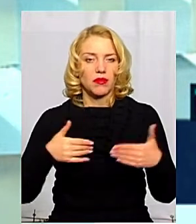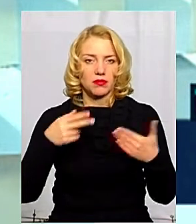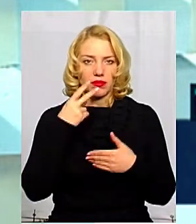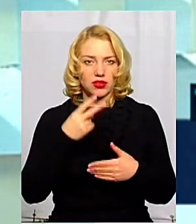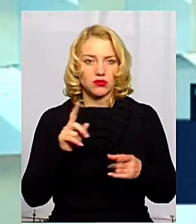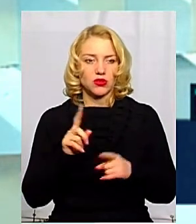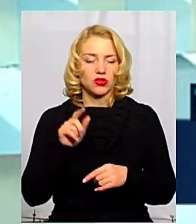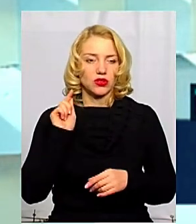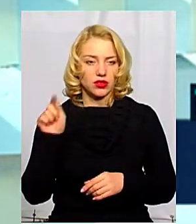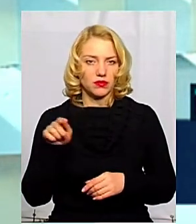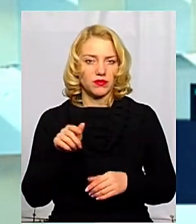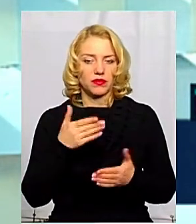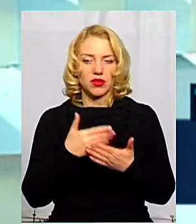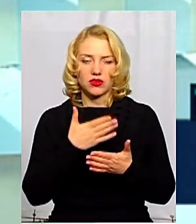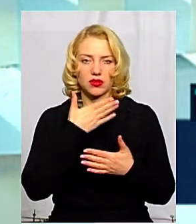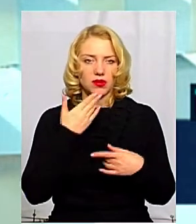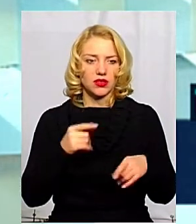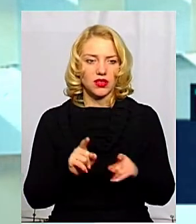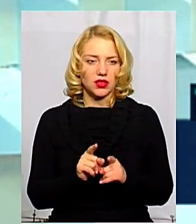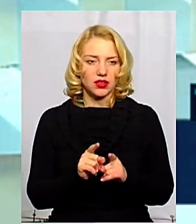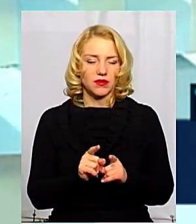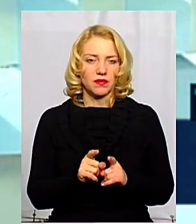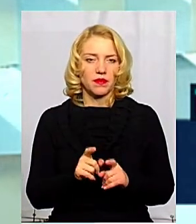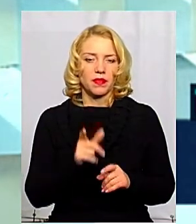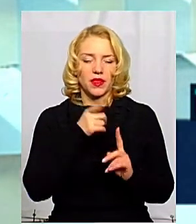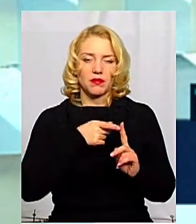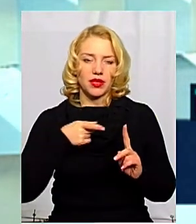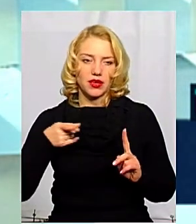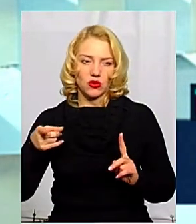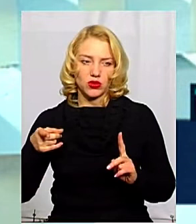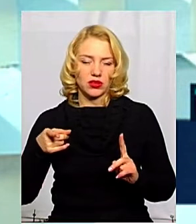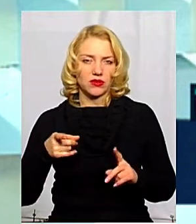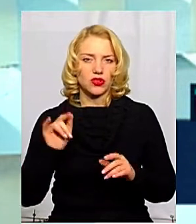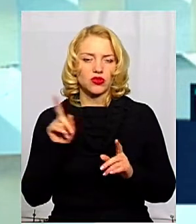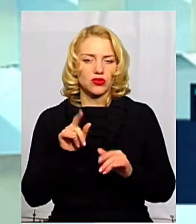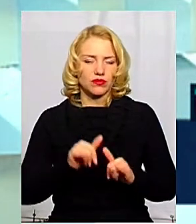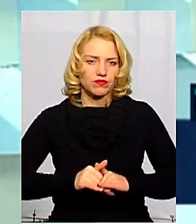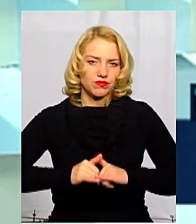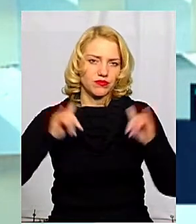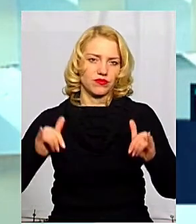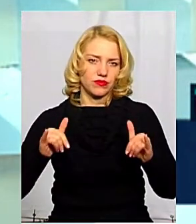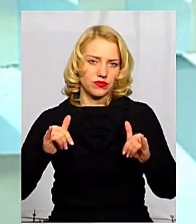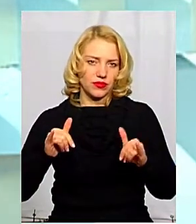бачимо, що там майже нема таких періодів різкого збільшення